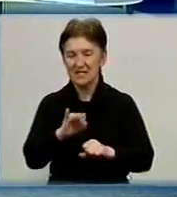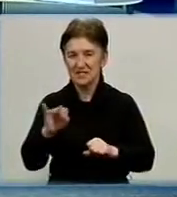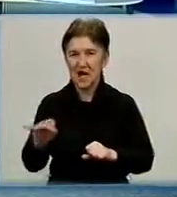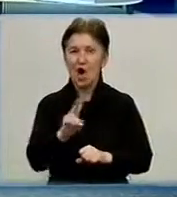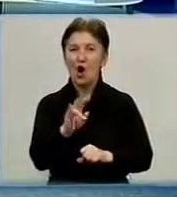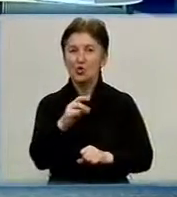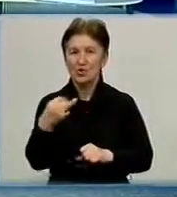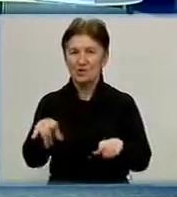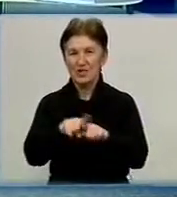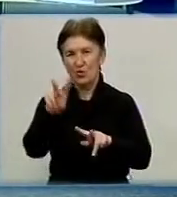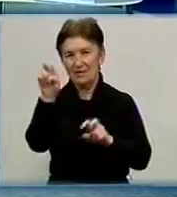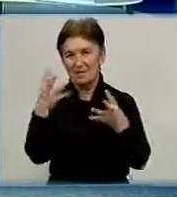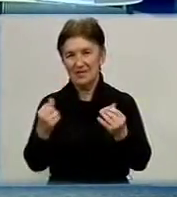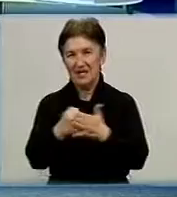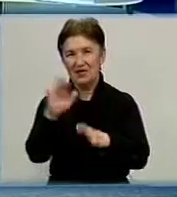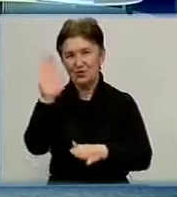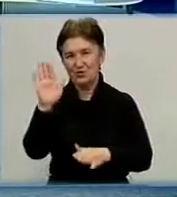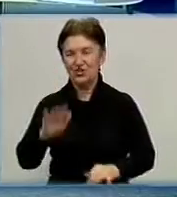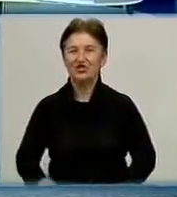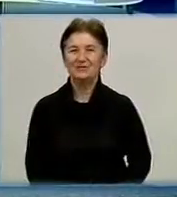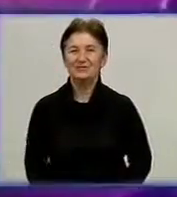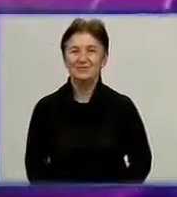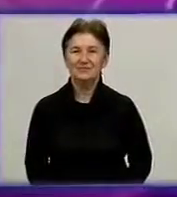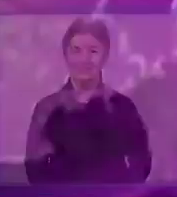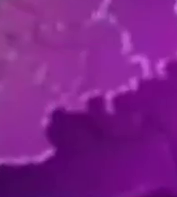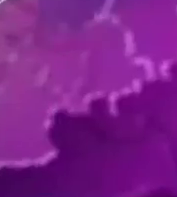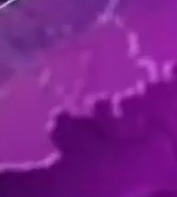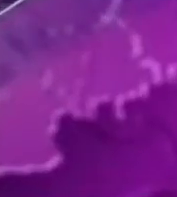Коренюком. Такою була «Тема дня». До зустрічі. Дякую вам. Дякую.